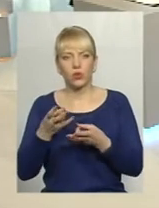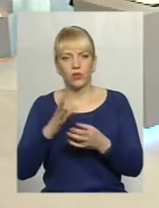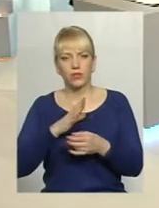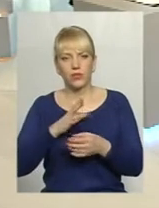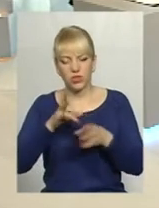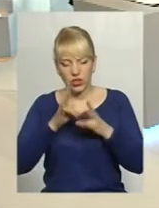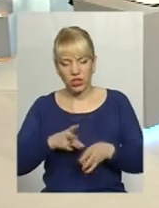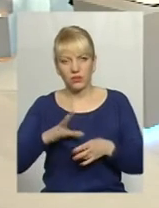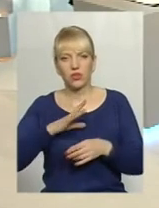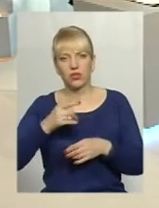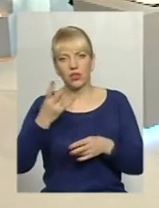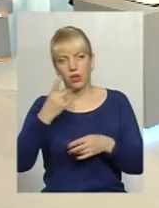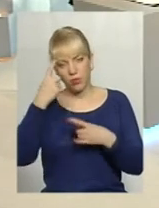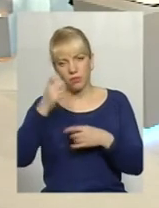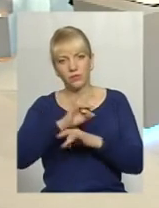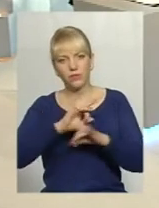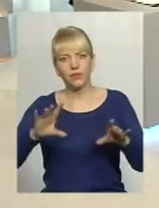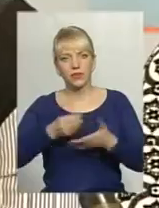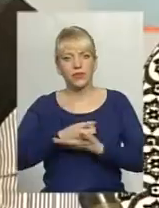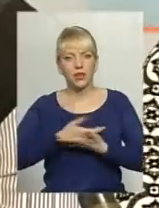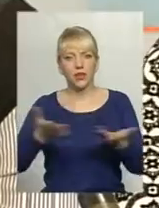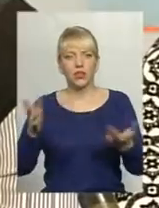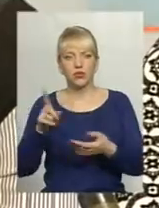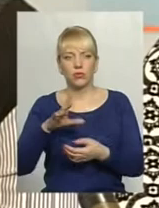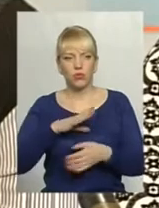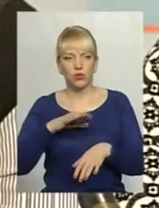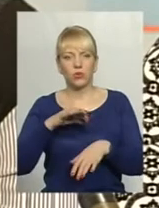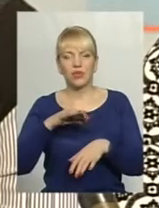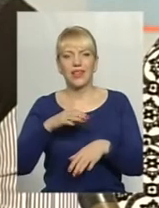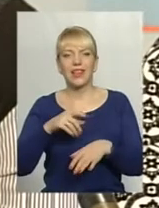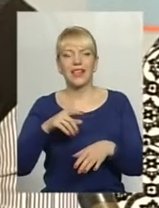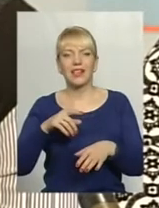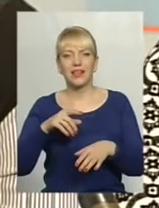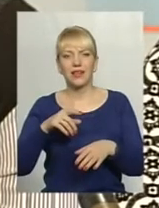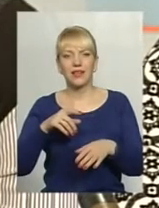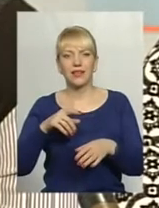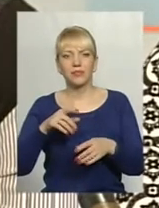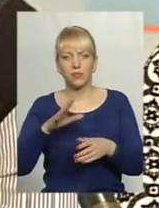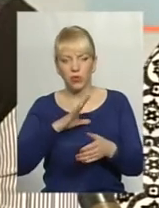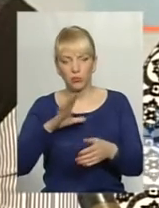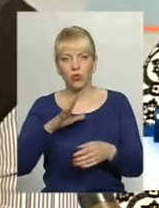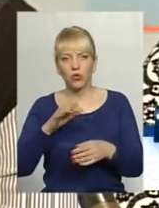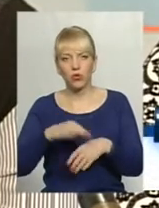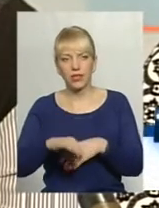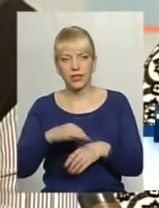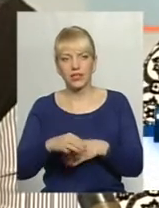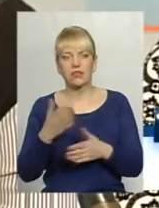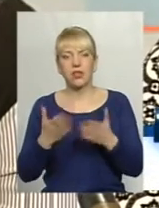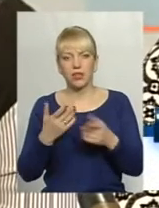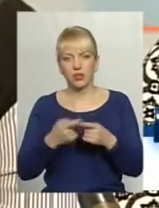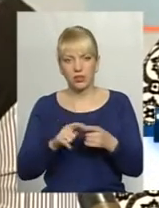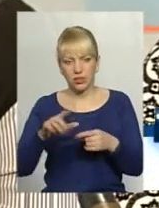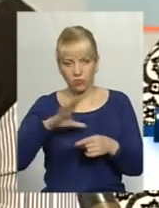сталося насильство, чи то психологічне, чи то фізичне, економічне, чи сексуальне. Якщо вже ж відбувся, і є ця заява,